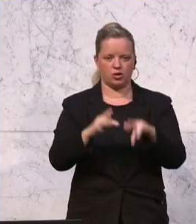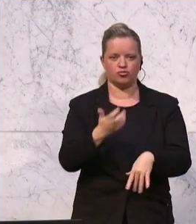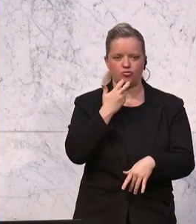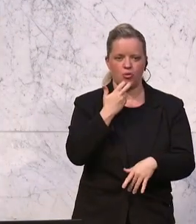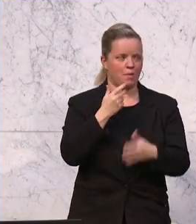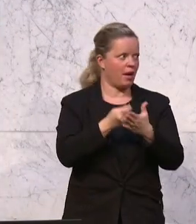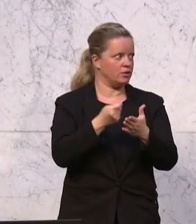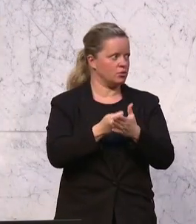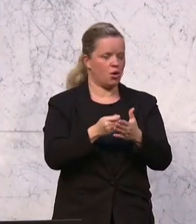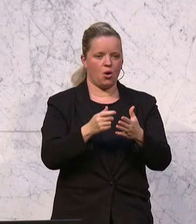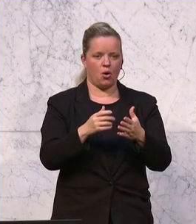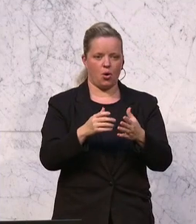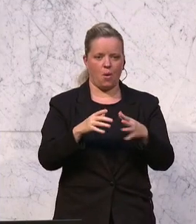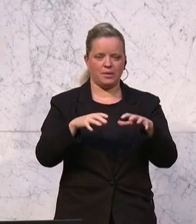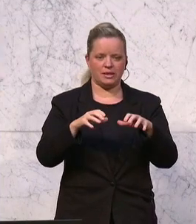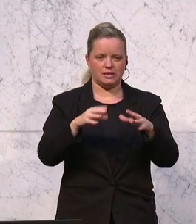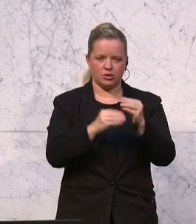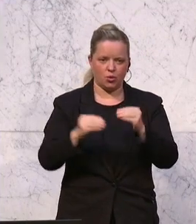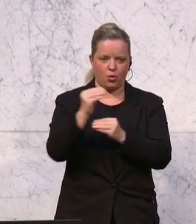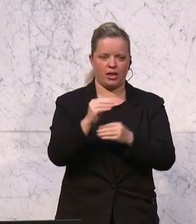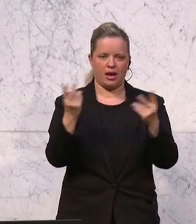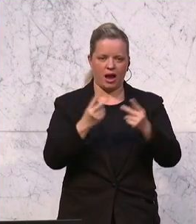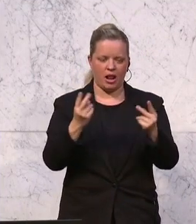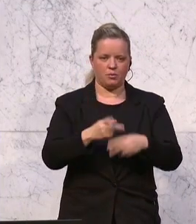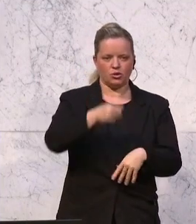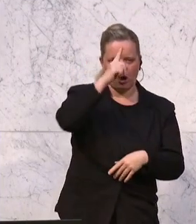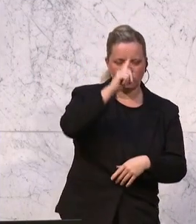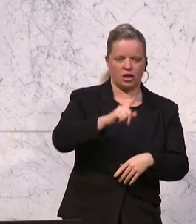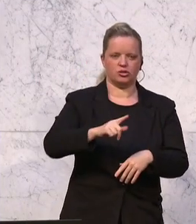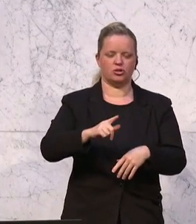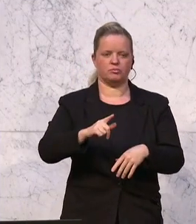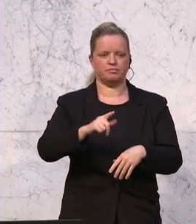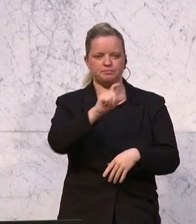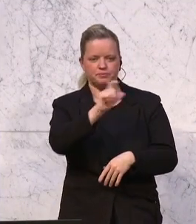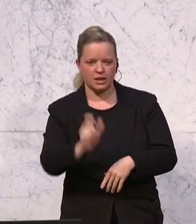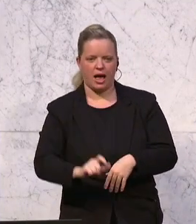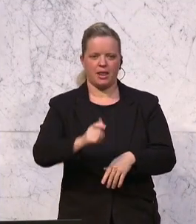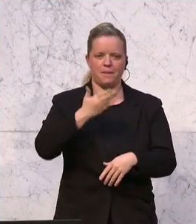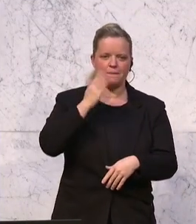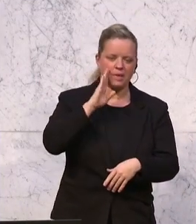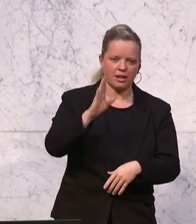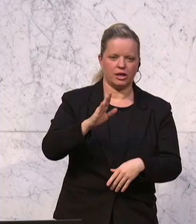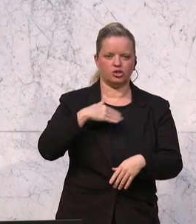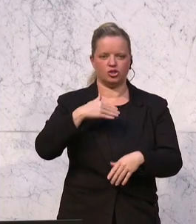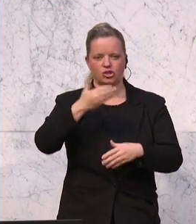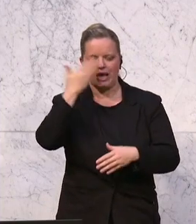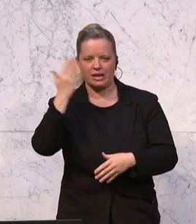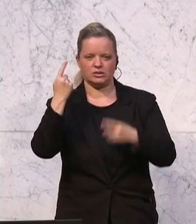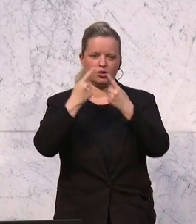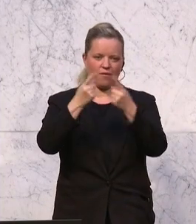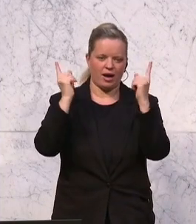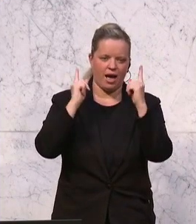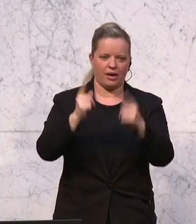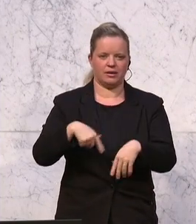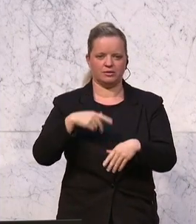vorhanden sind. Egal ob das Deutschland ist, Italien ist, Spanien ist, Frankreich ist, Tschechien ist, Slowakei, Slowenien. Alle haben diese